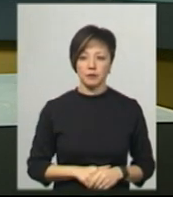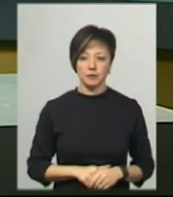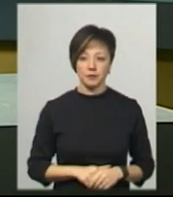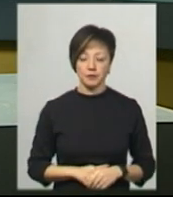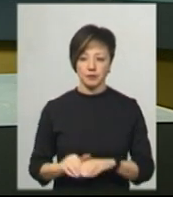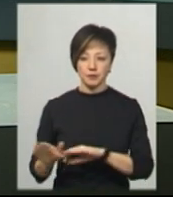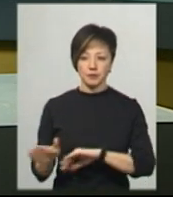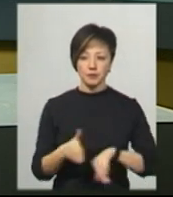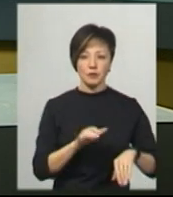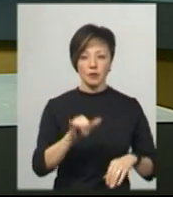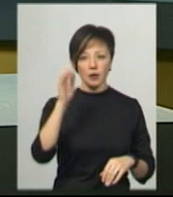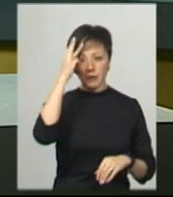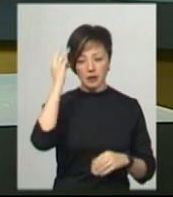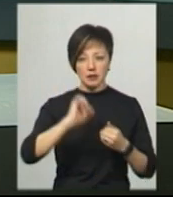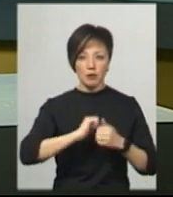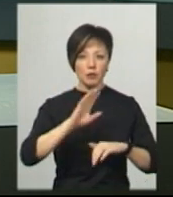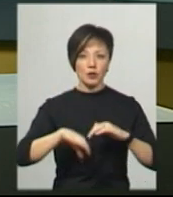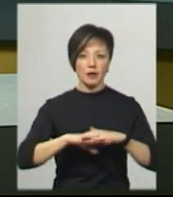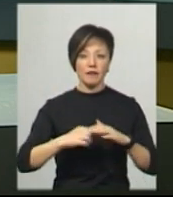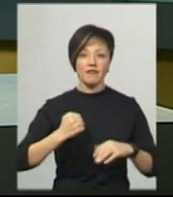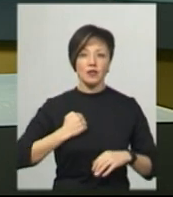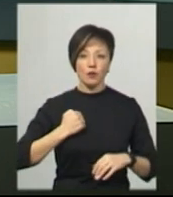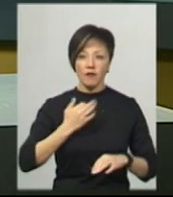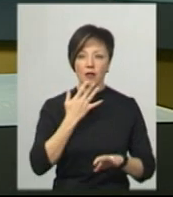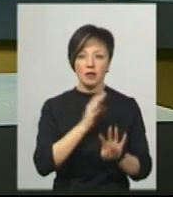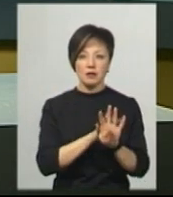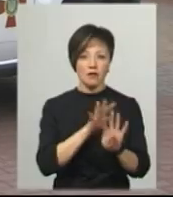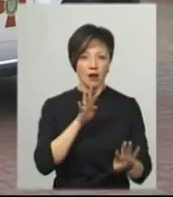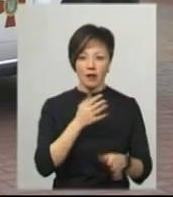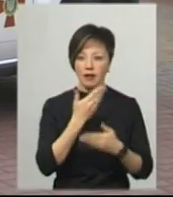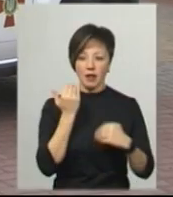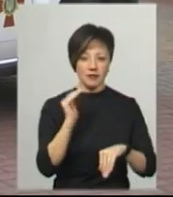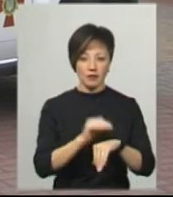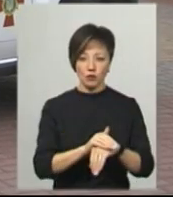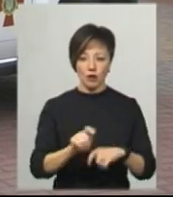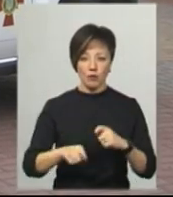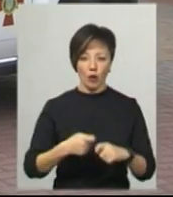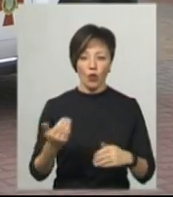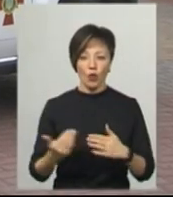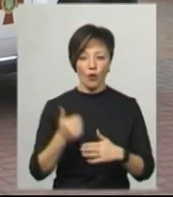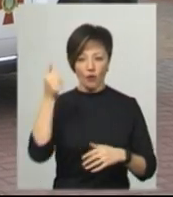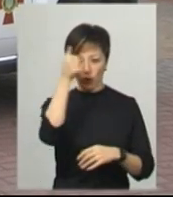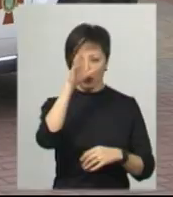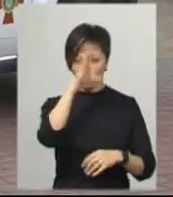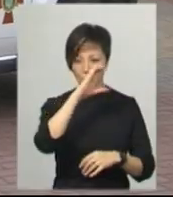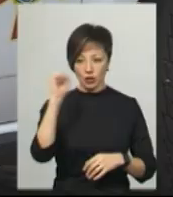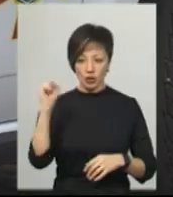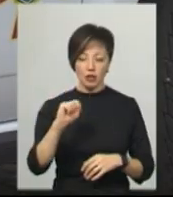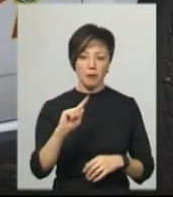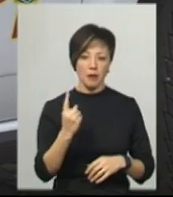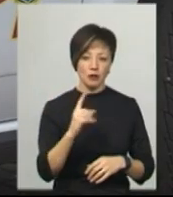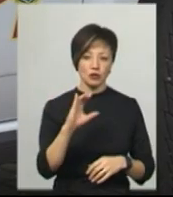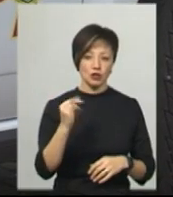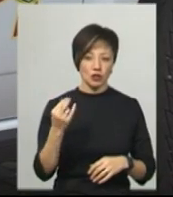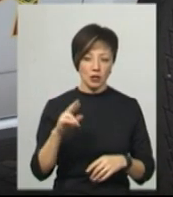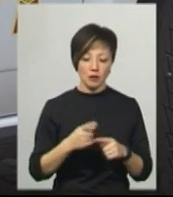У Хмельницькому та Кам'янець-Подільському військові Нацгвардії не зафіксували порушень у новорічну ніч та протягом 1 січня.